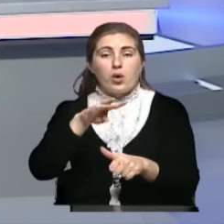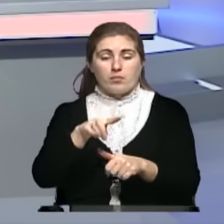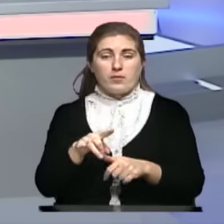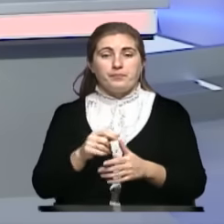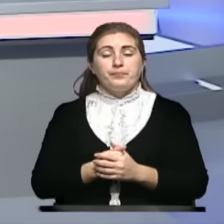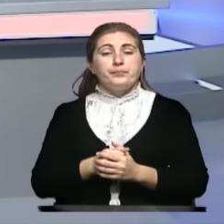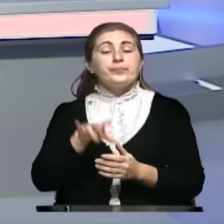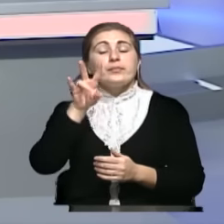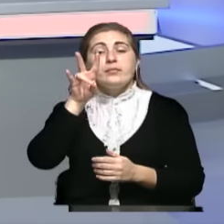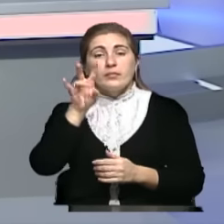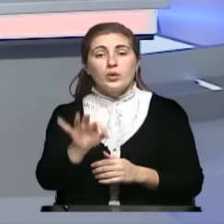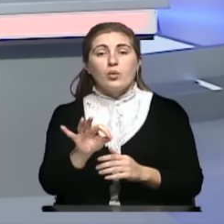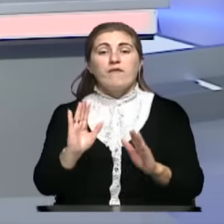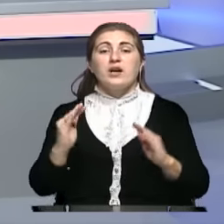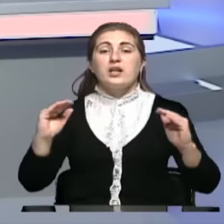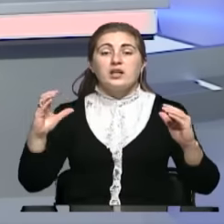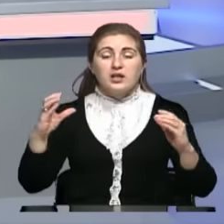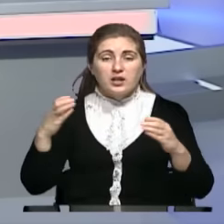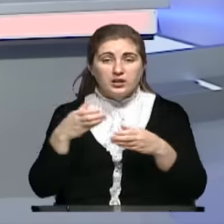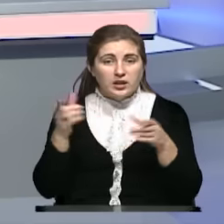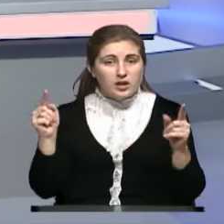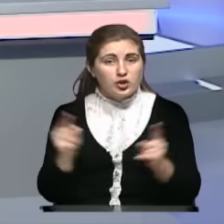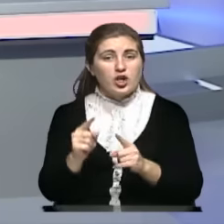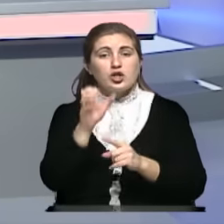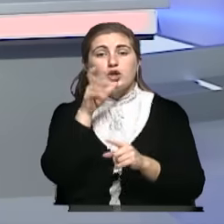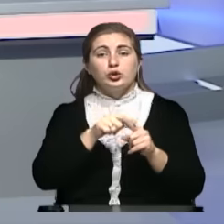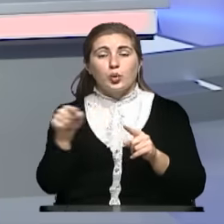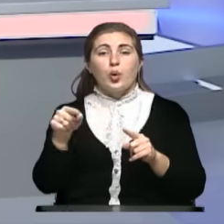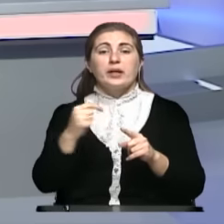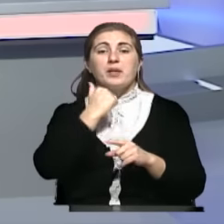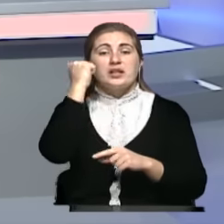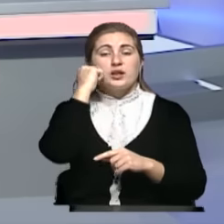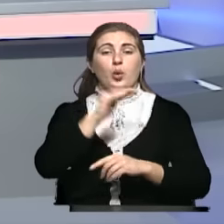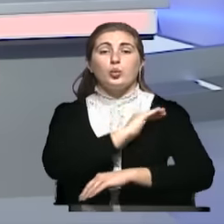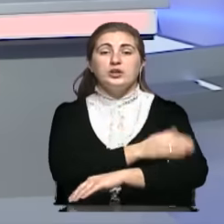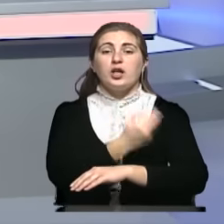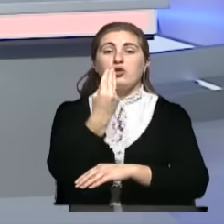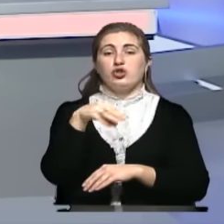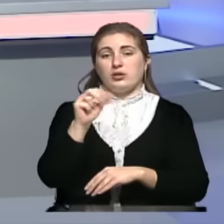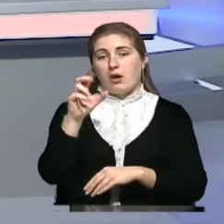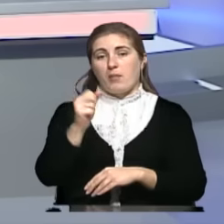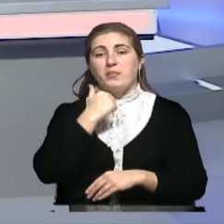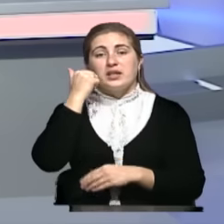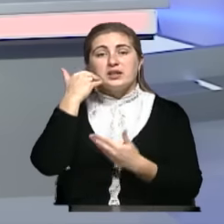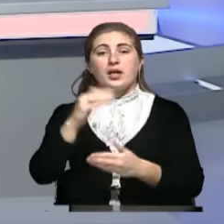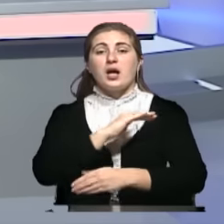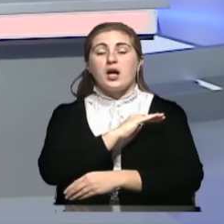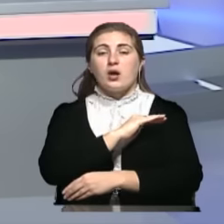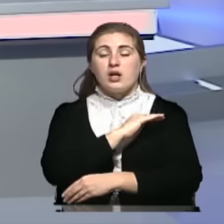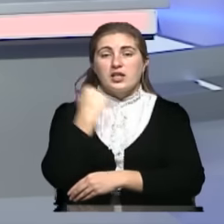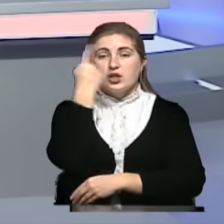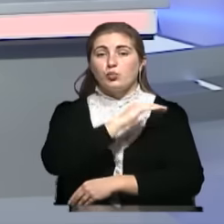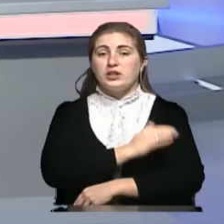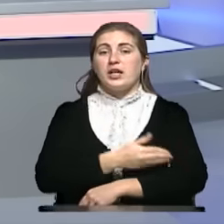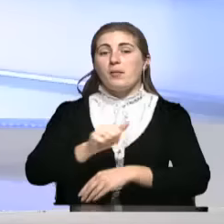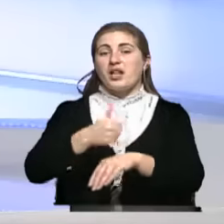в кратчайшие сроки, благодаря усилиям штаба, благодаря личным усилиям главы Республики